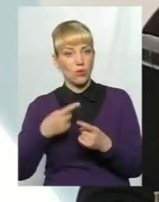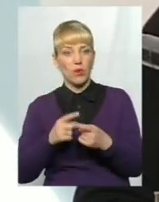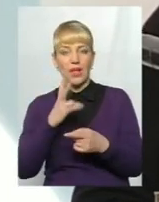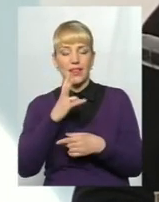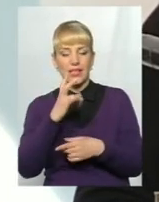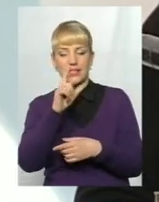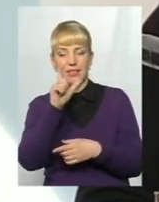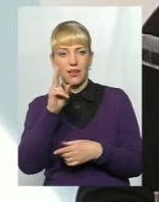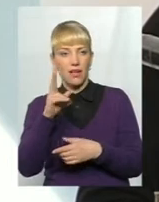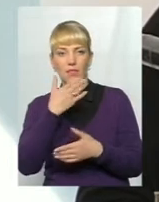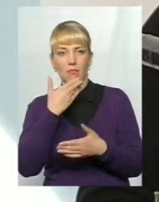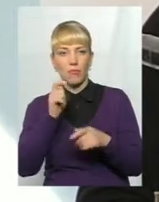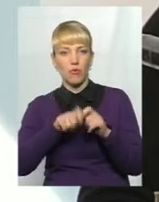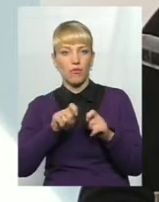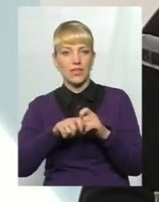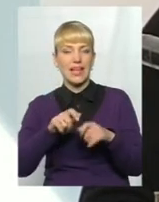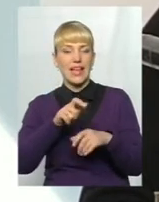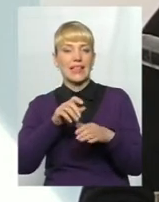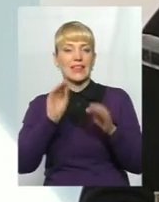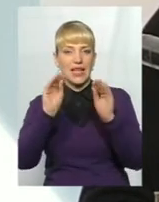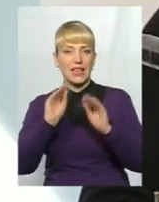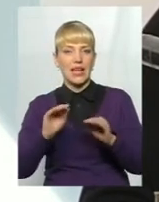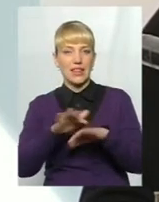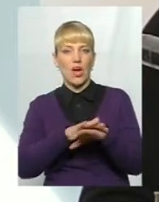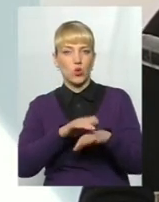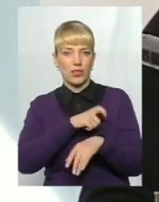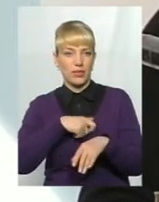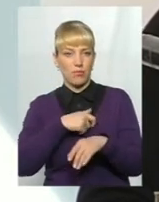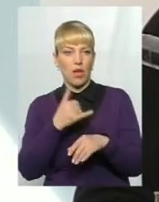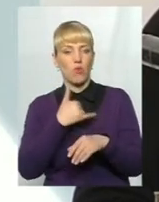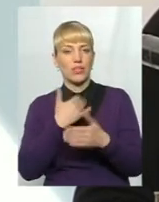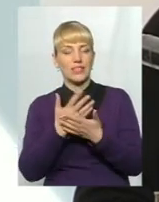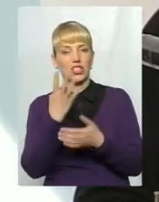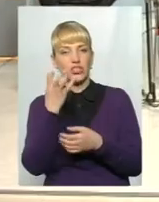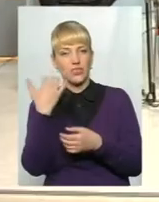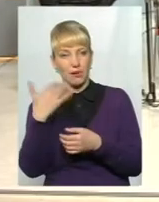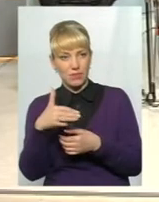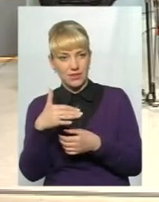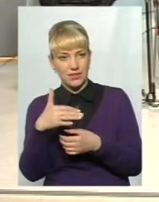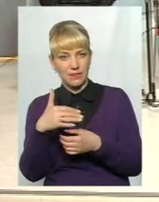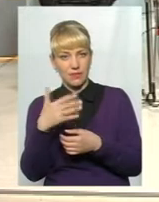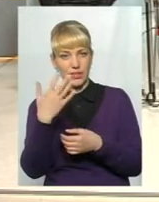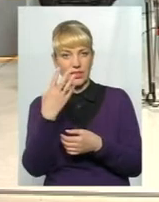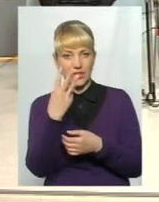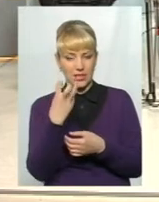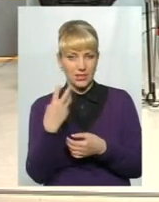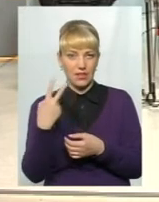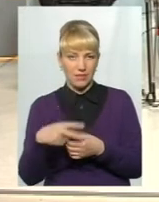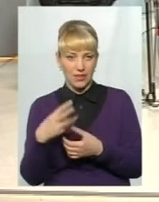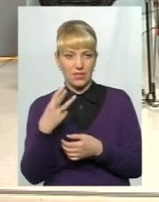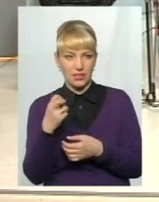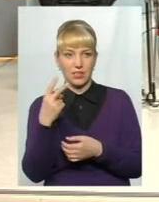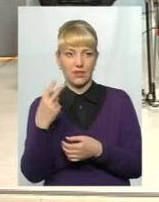перевірили декларації народних депутатів. А їх в нас, якщо не помиляю, 450. А декларантів заробили... Трошки менше. Ну, трошки менше.